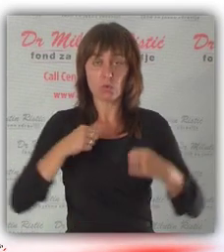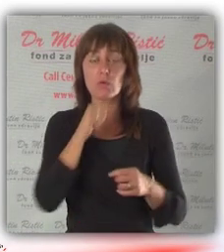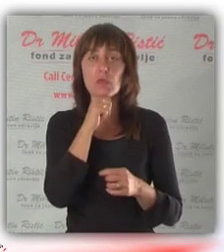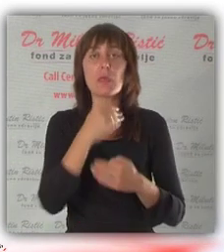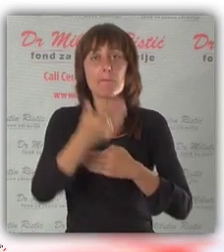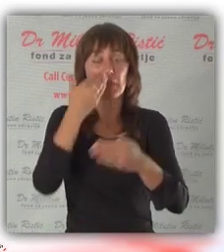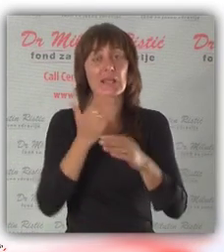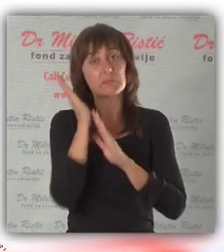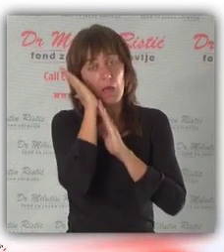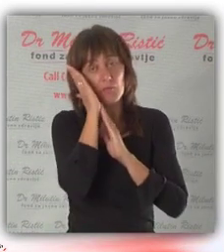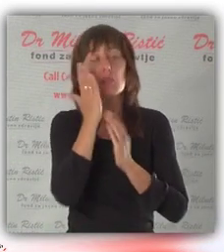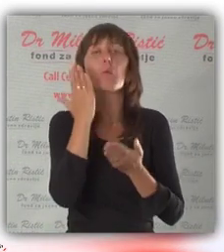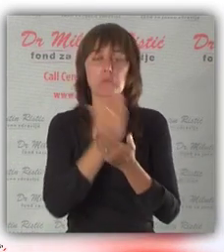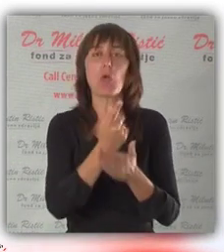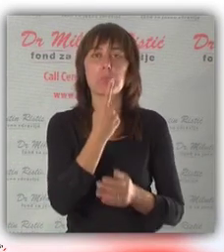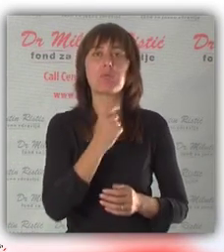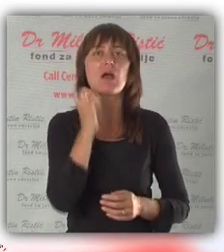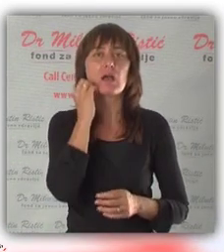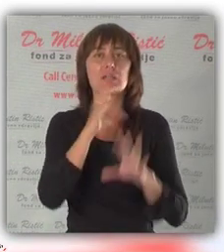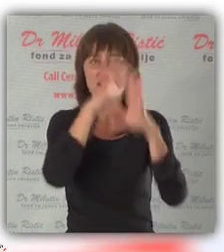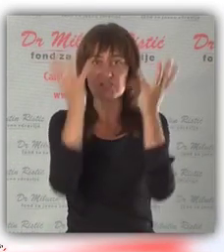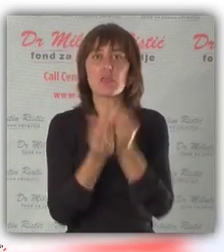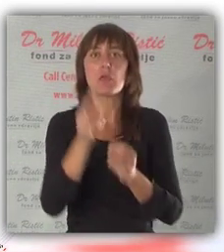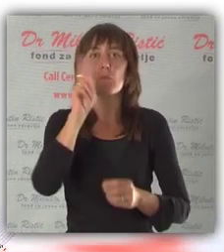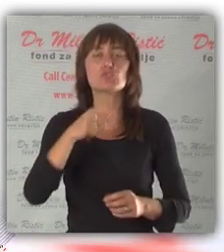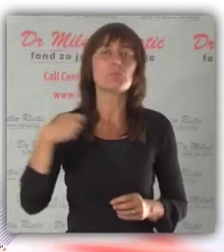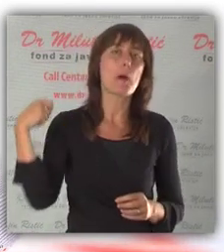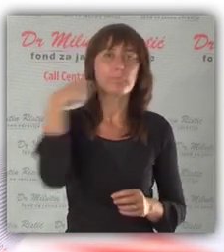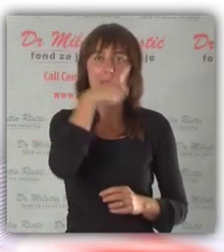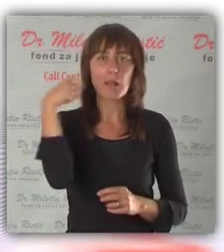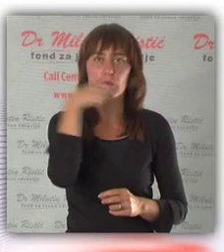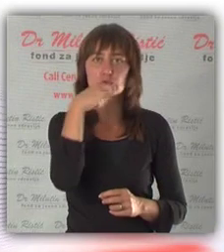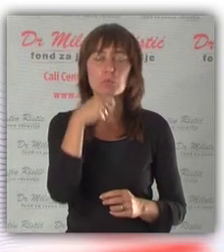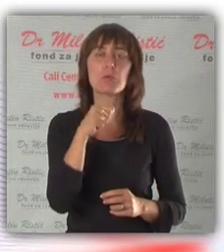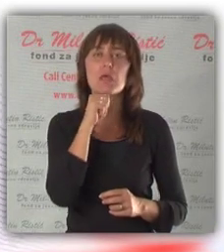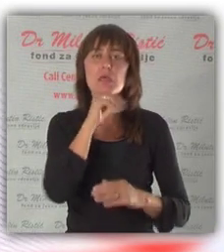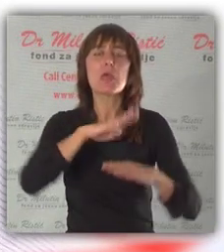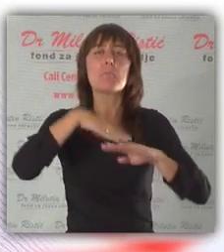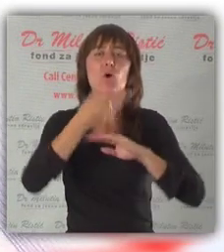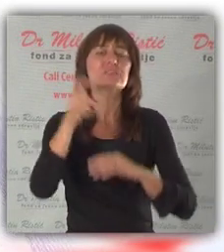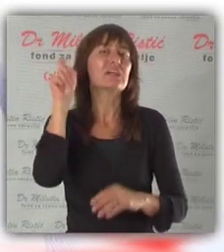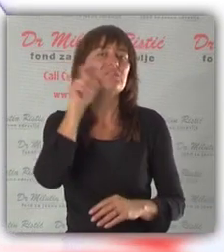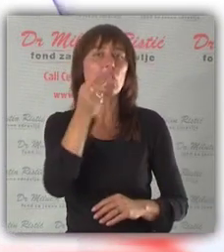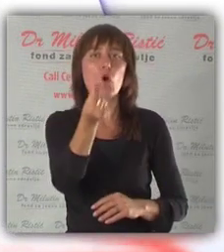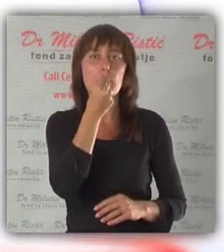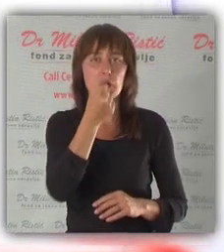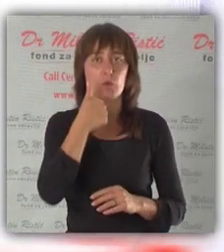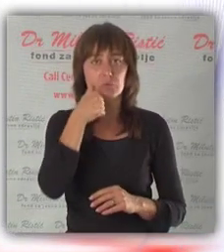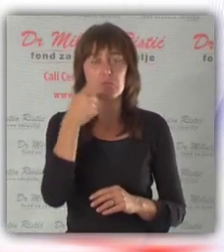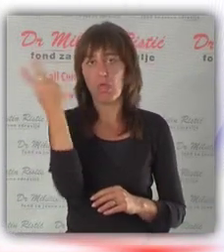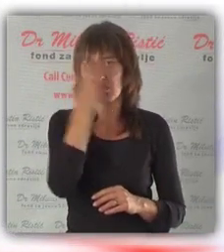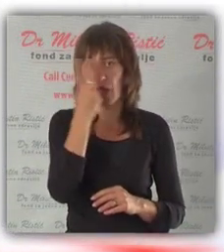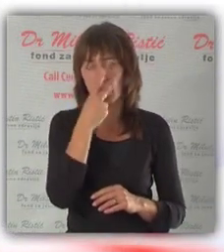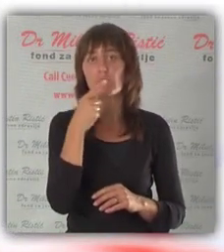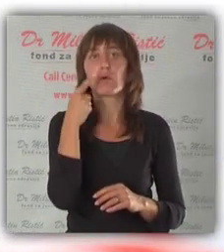i uveče pred spavanje. Bilo bi poželjno, naravno, kad bi smo svi bili u mogućnosti da zube peremo i posle svakog obroka u